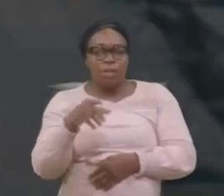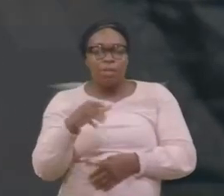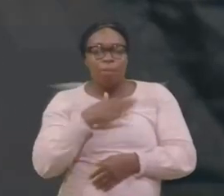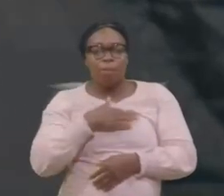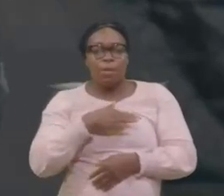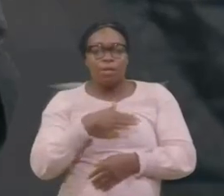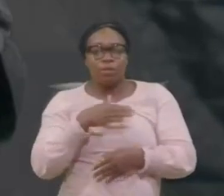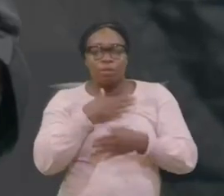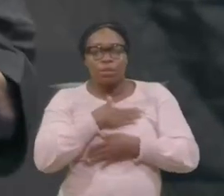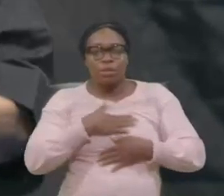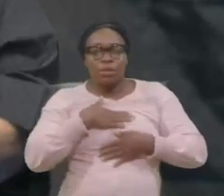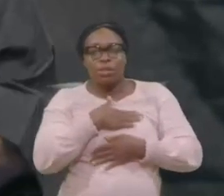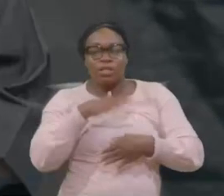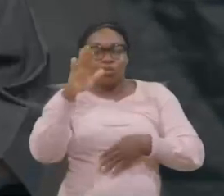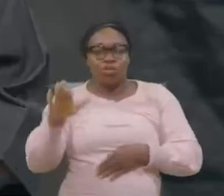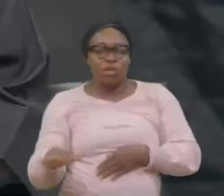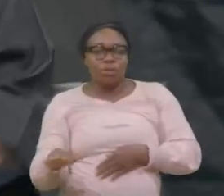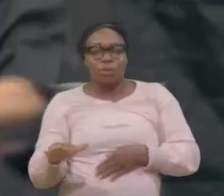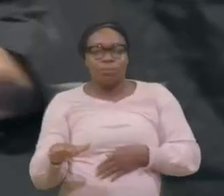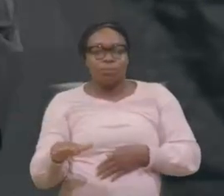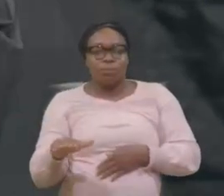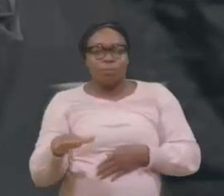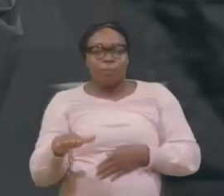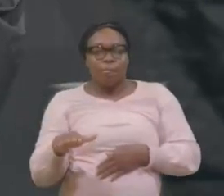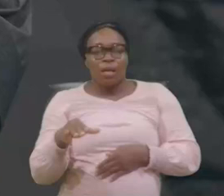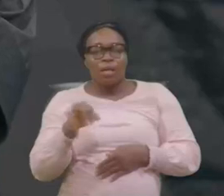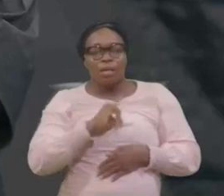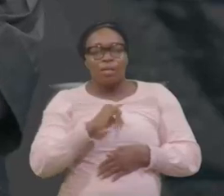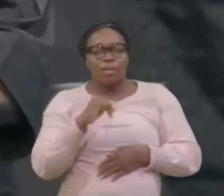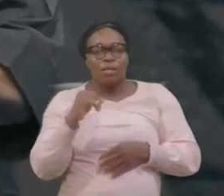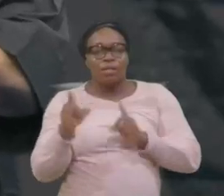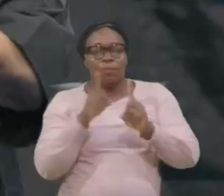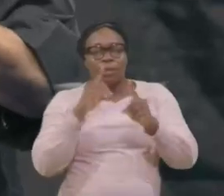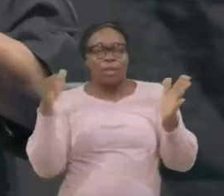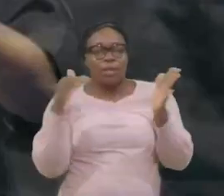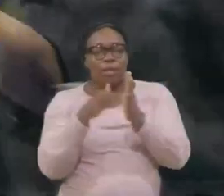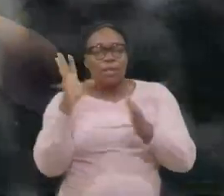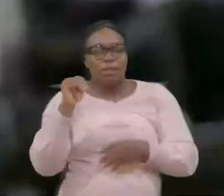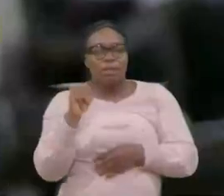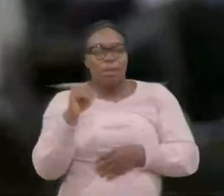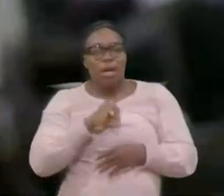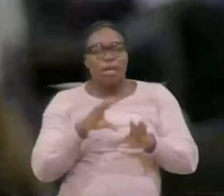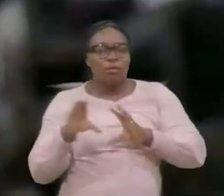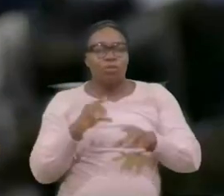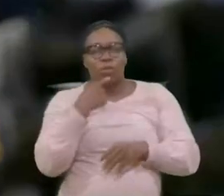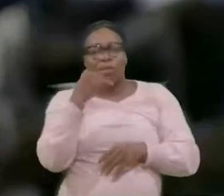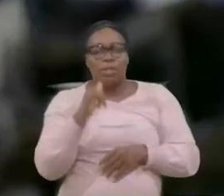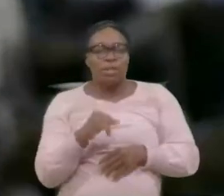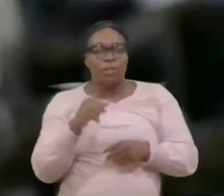mes délices, Car plus je parle de lui, Plus encore son souvenir est en moi.